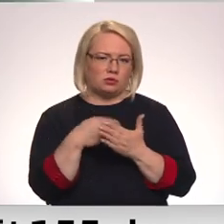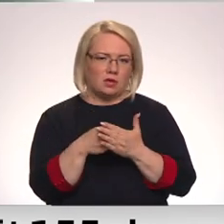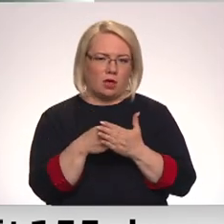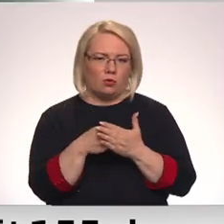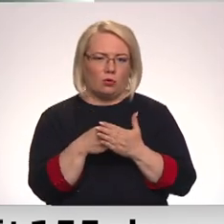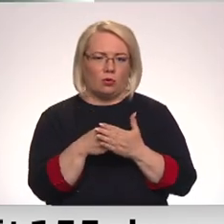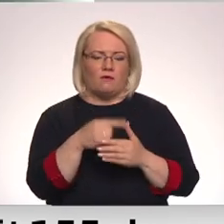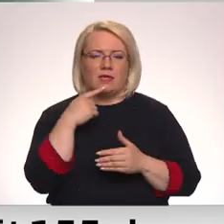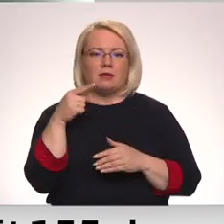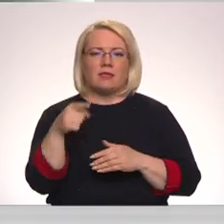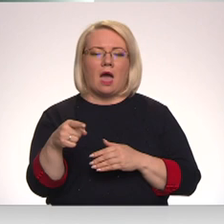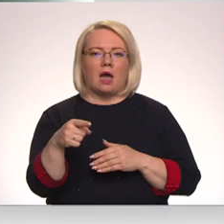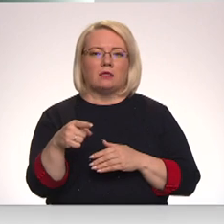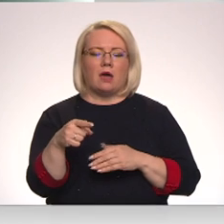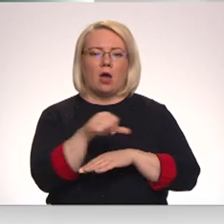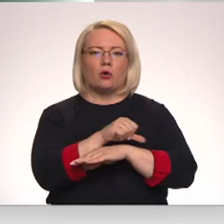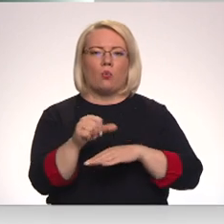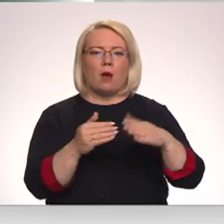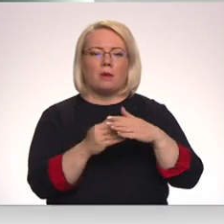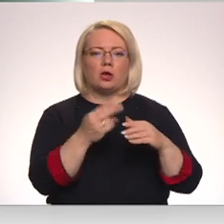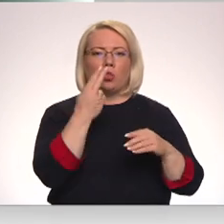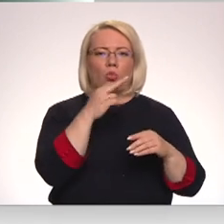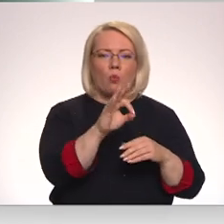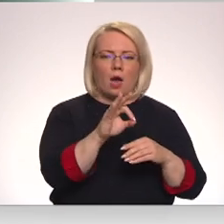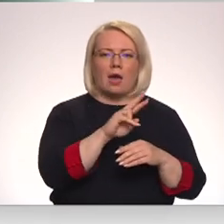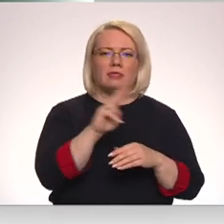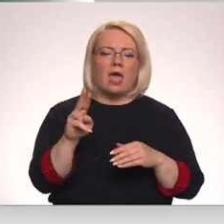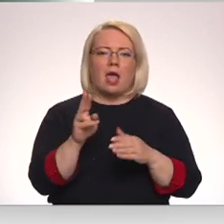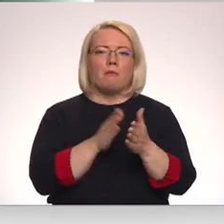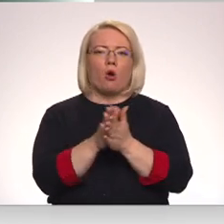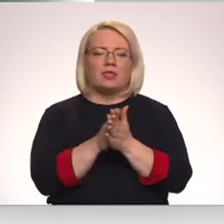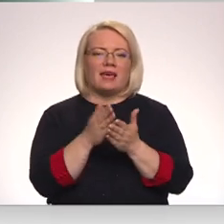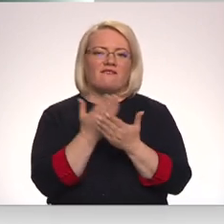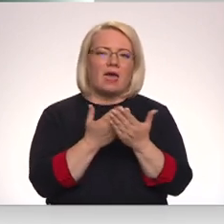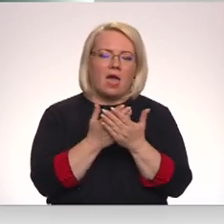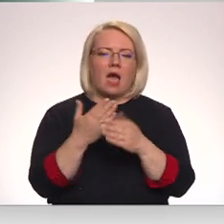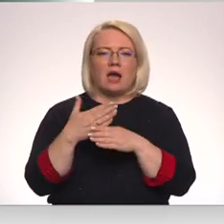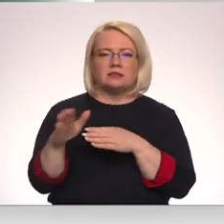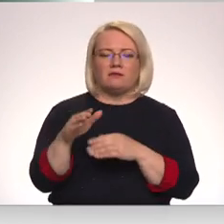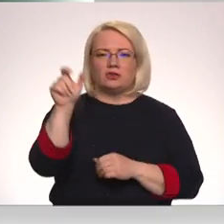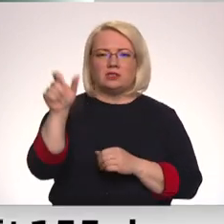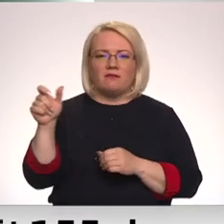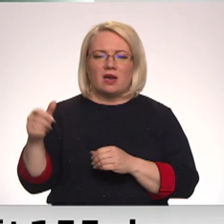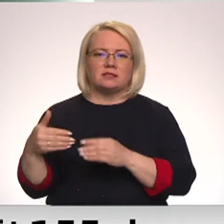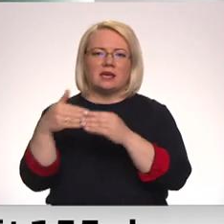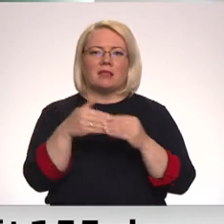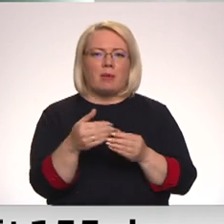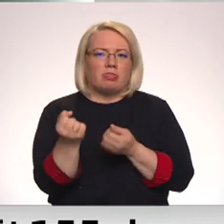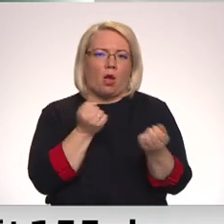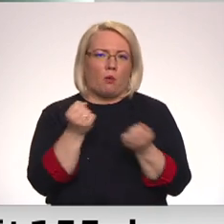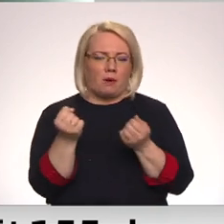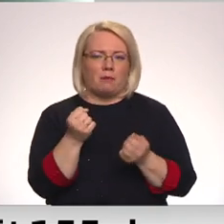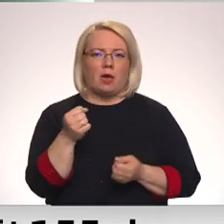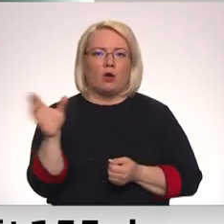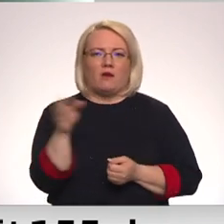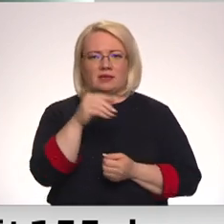slieksnis no nemotivē atsevišķas patērētājus ieviest kaut kādu stāvības pasākumus, jo viņi zina, ka viss tas